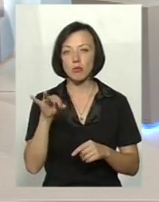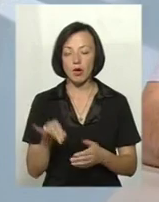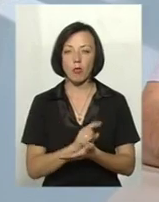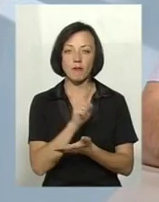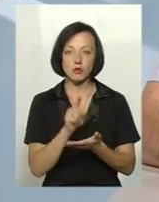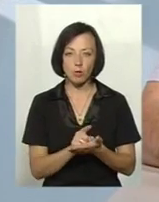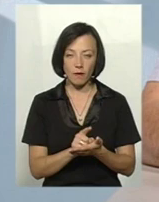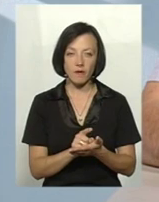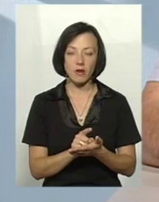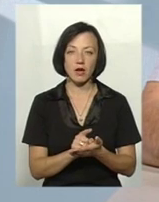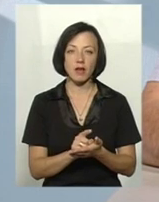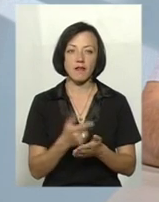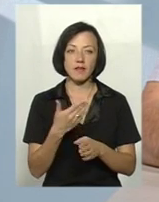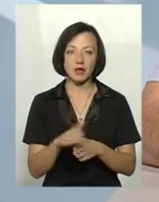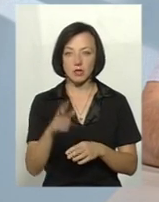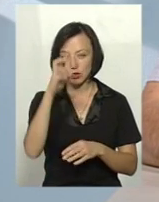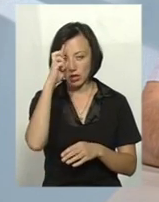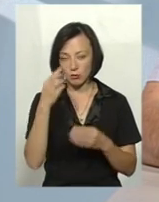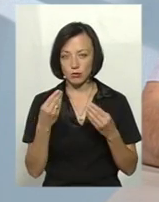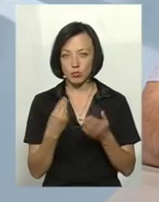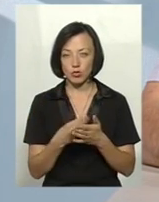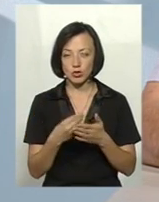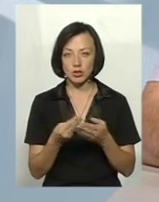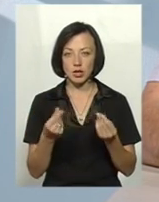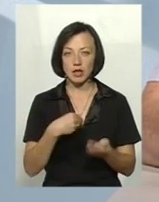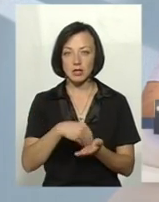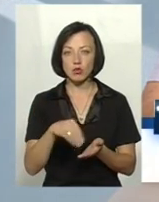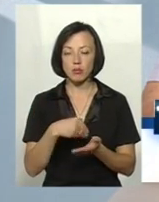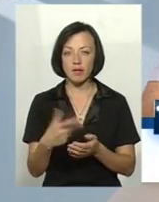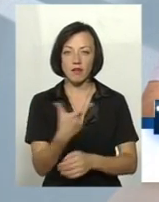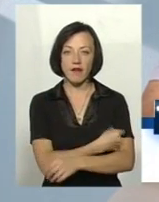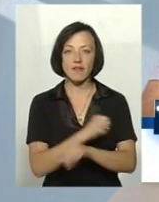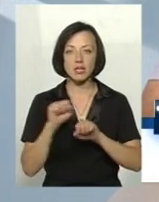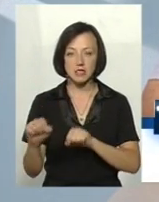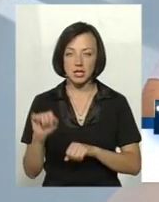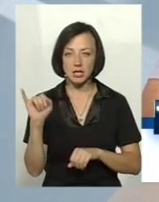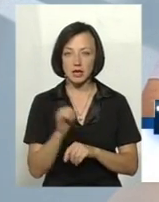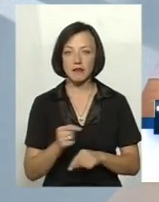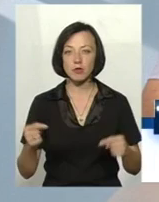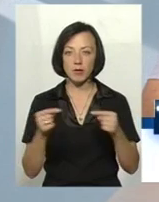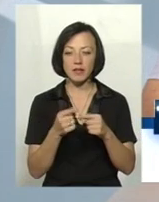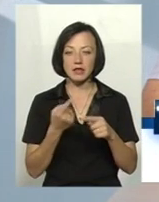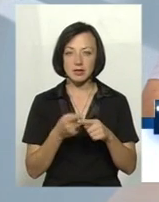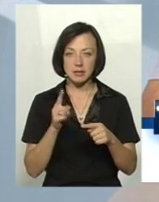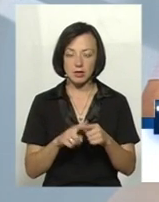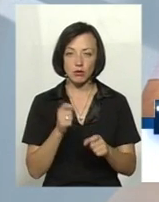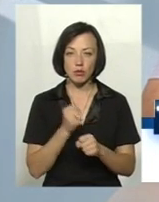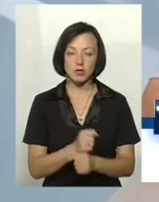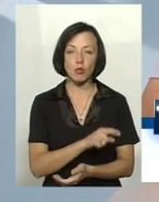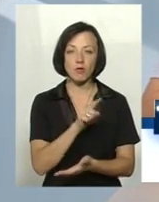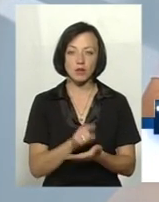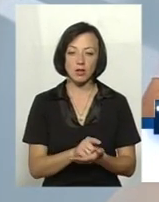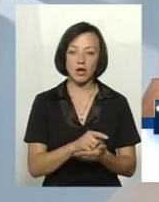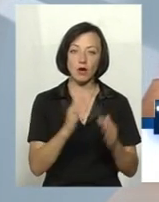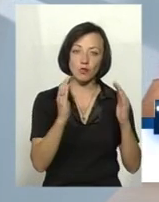обов'язкова, виділяється з державного бюджету кошти на закупівлю вакцини, і, відповідно, це щеплення робиться обов'язково і